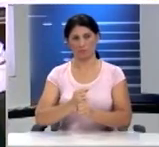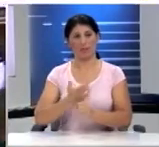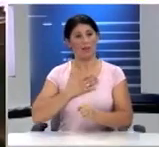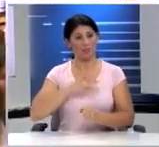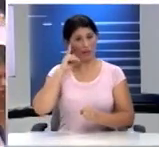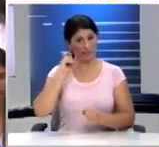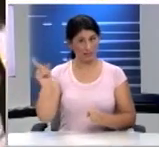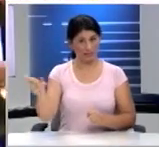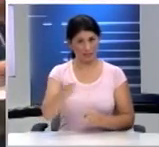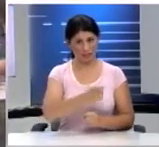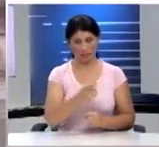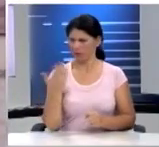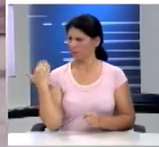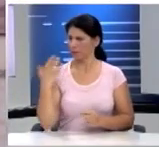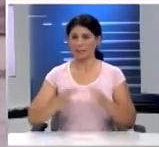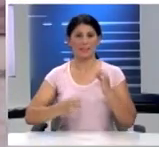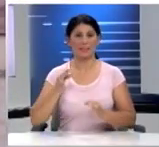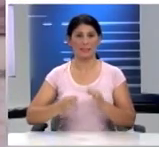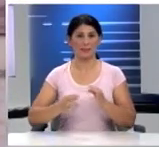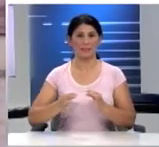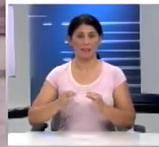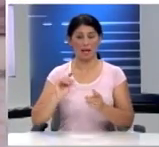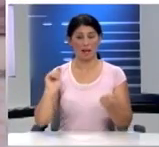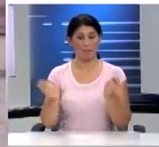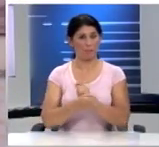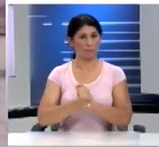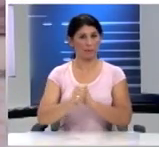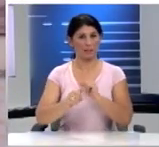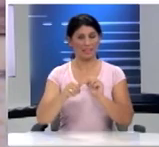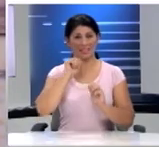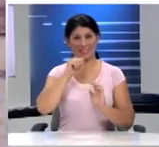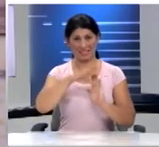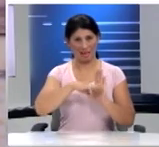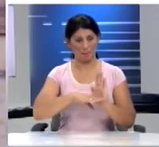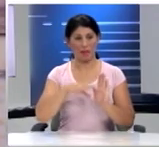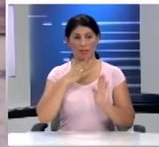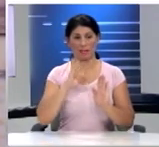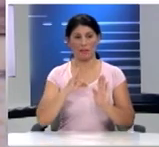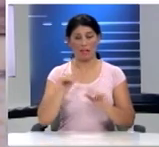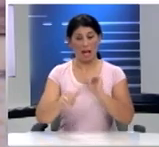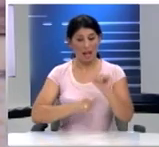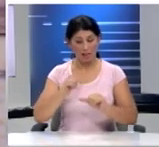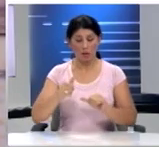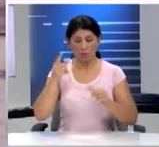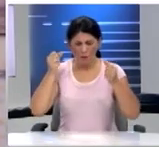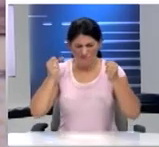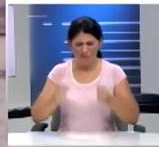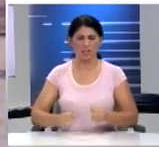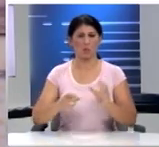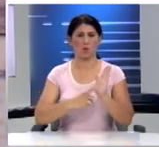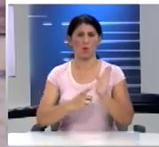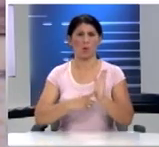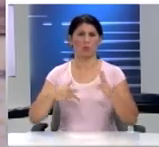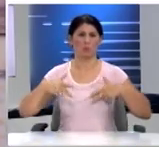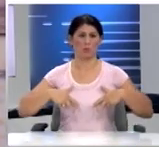να ξέρετε ότι στην πρόσφατη συζήτηση για την αναθεώρηση του συντάγματος δηλαδή για την αλλαγή του πιο βασικού νόμου του